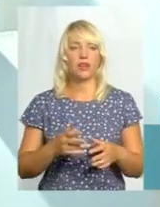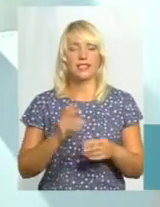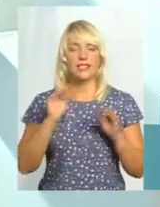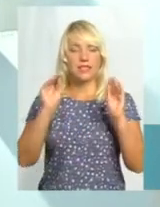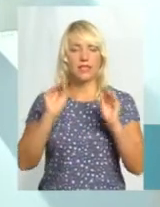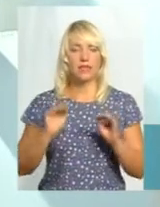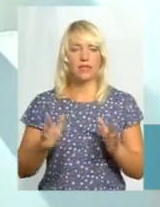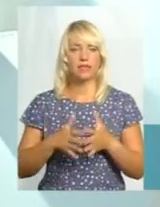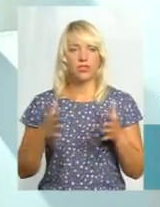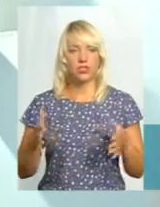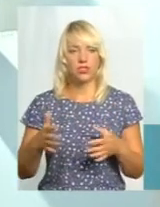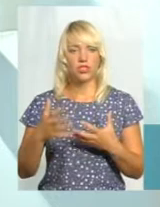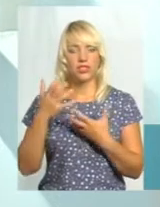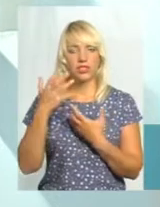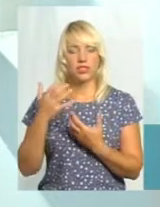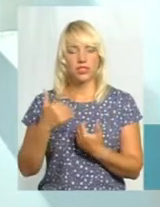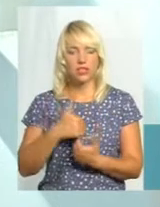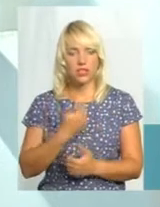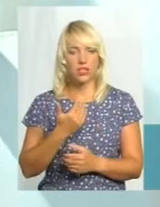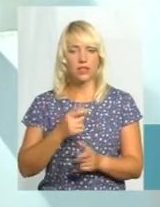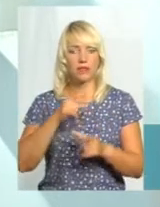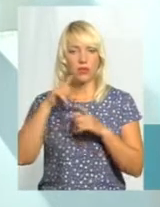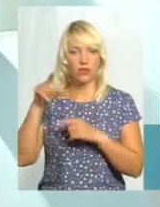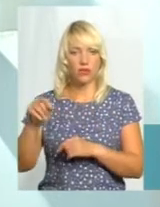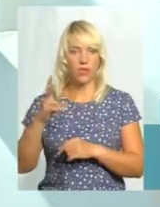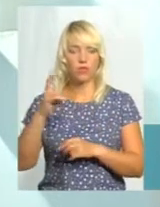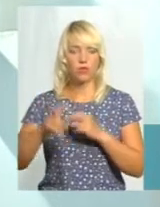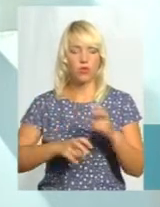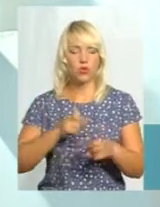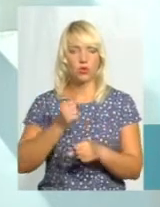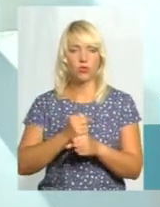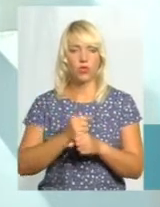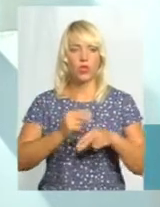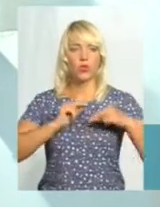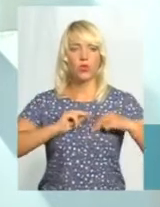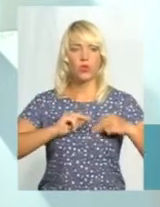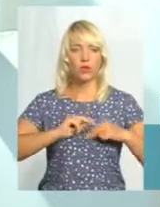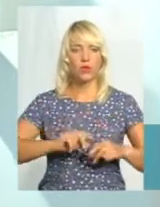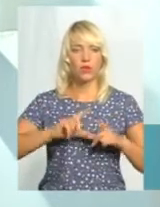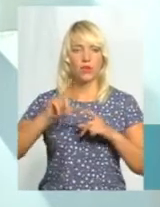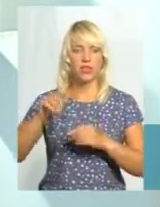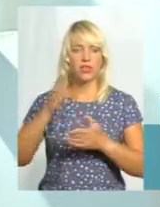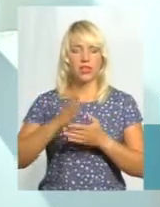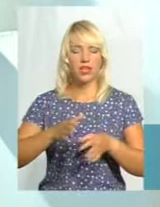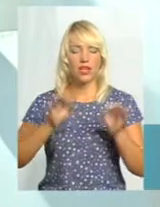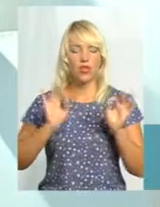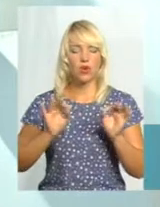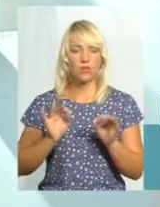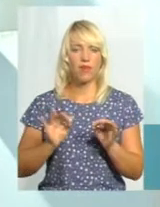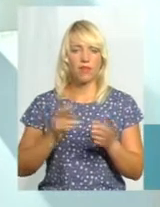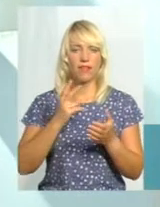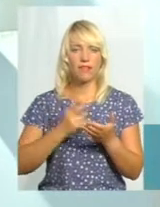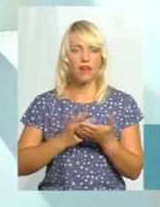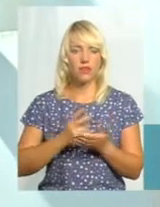мірі сьогодні схильно до того, щоб мігрувати в пошуках роботи. Трудова міграція є нормальним явищем у всьому світі і